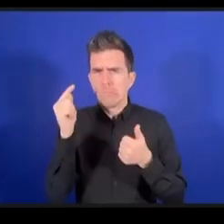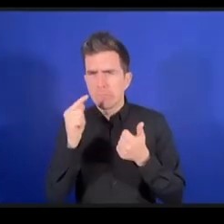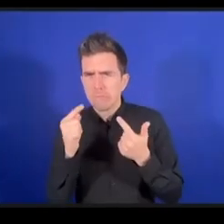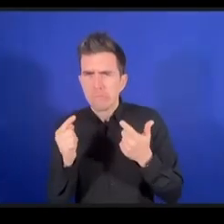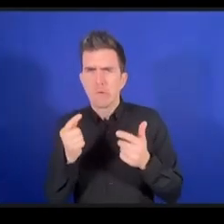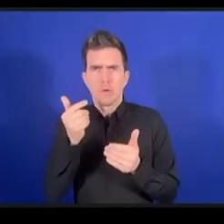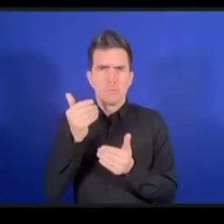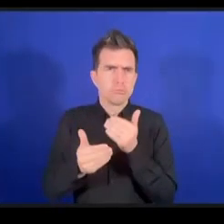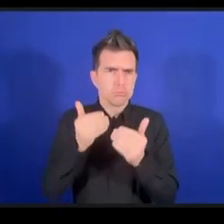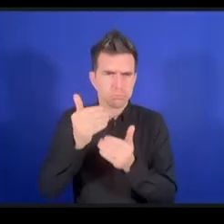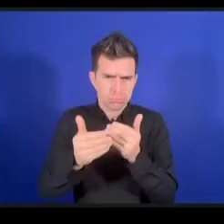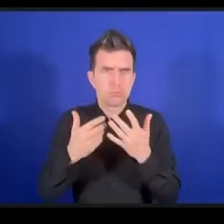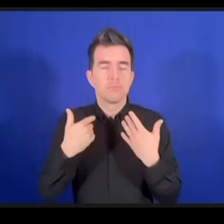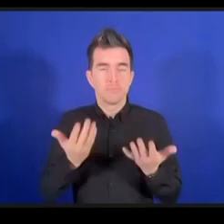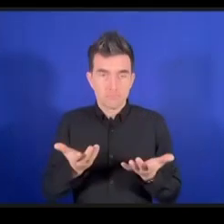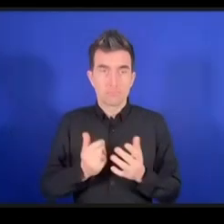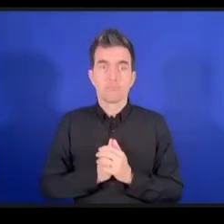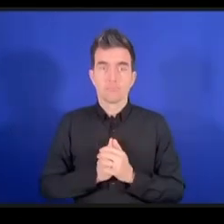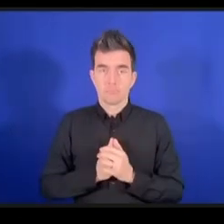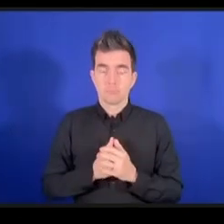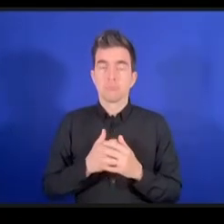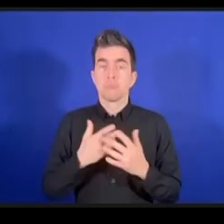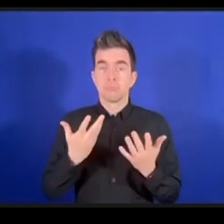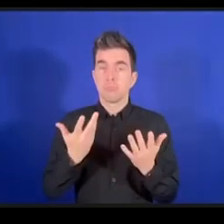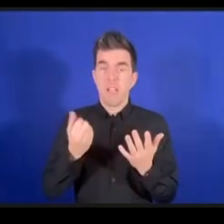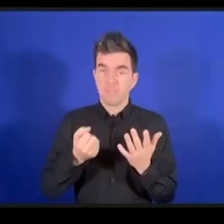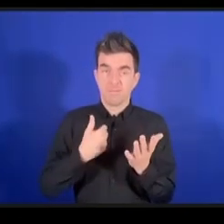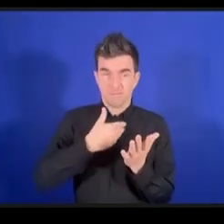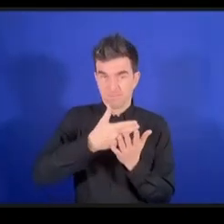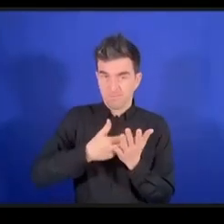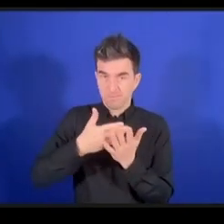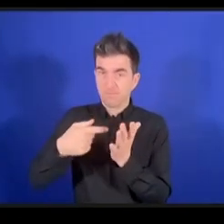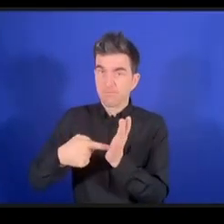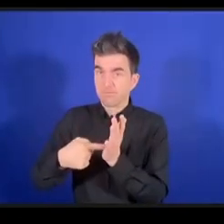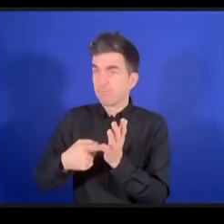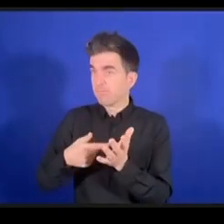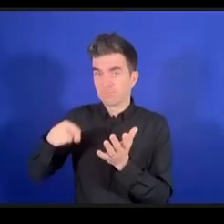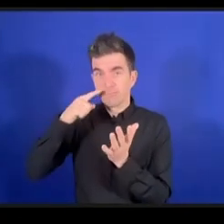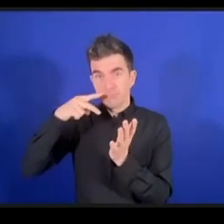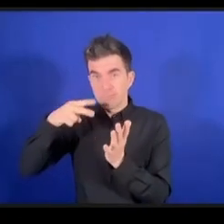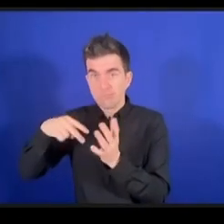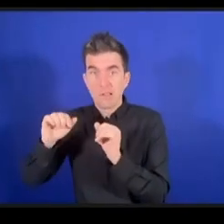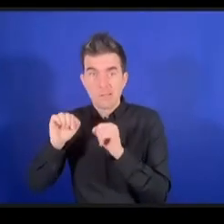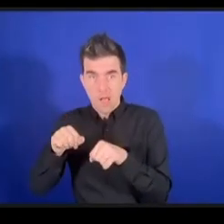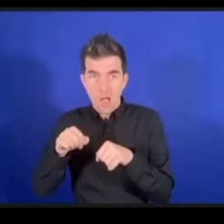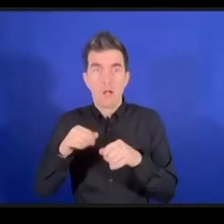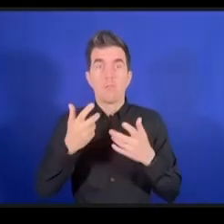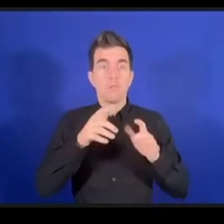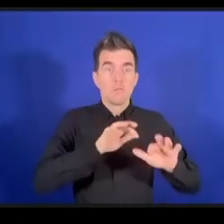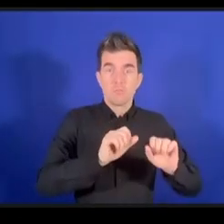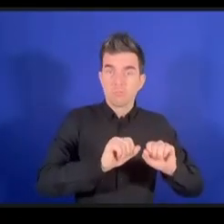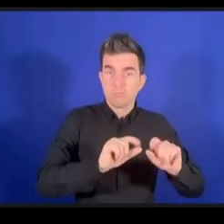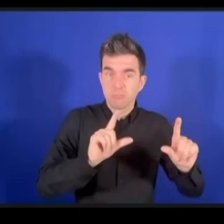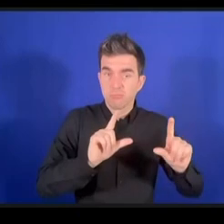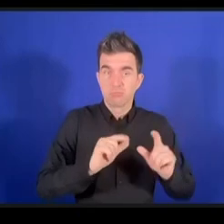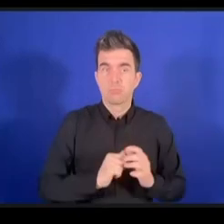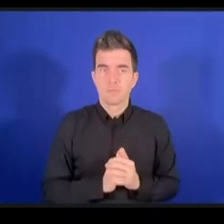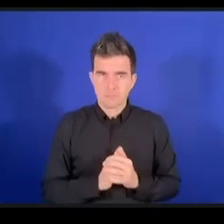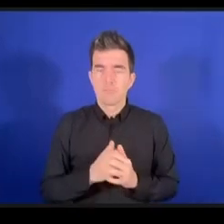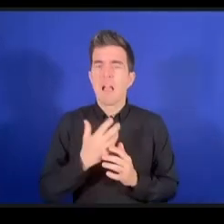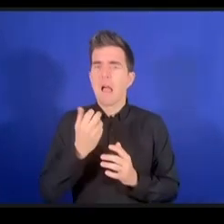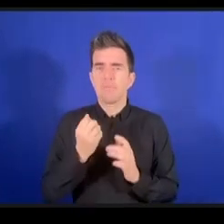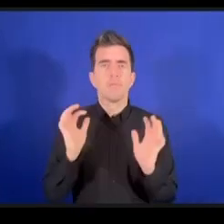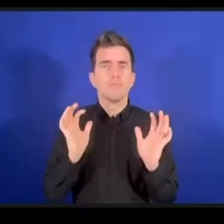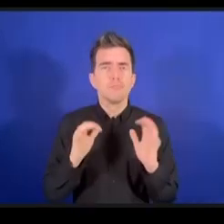تمكين الوصول لأحداث المنتدى وفعاليته سواء الخطة ومن خلال حضور